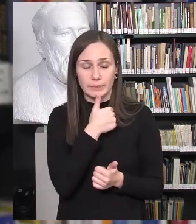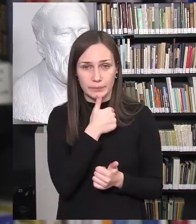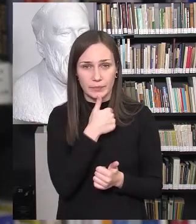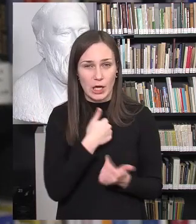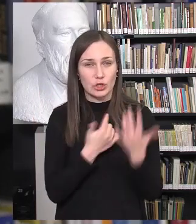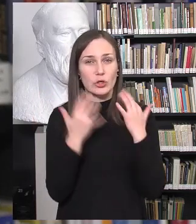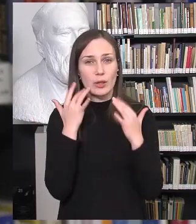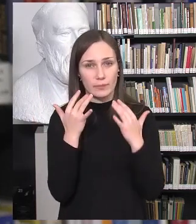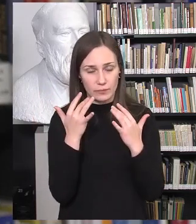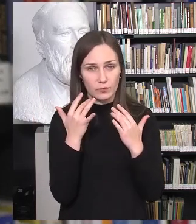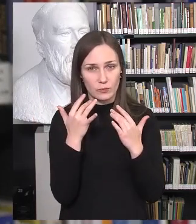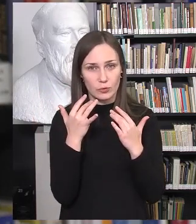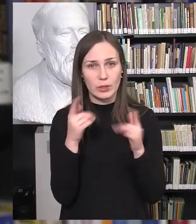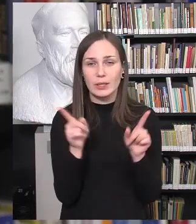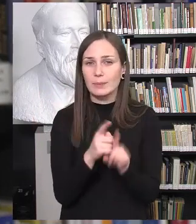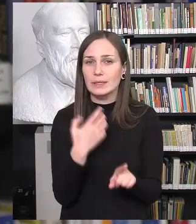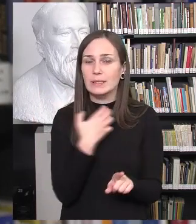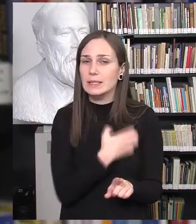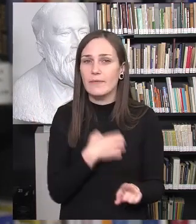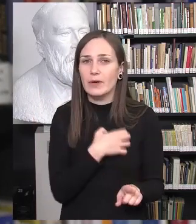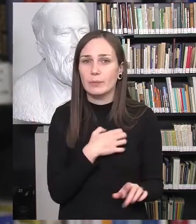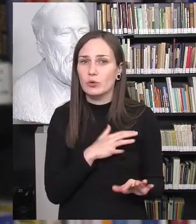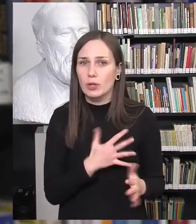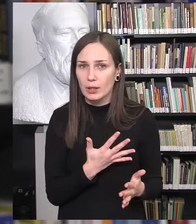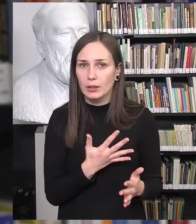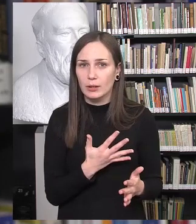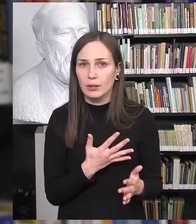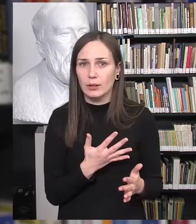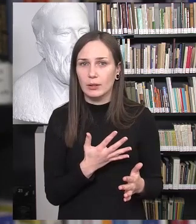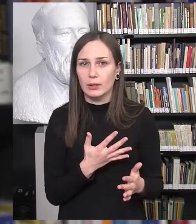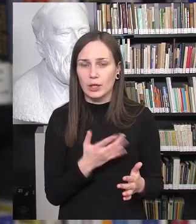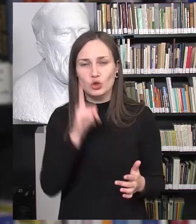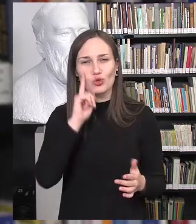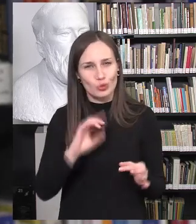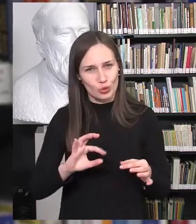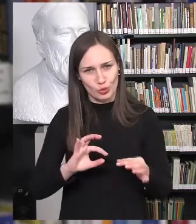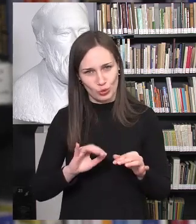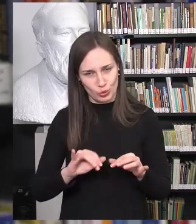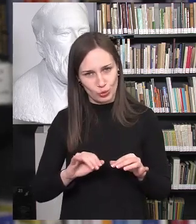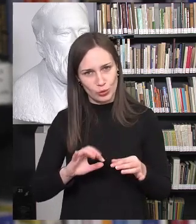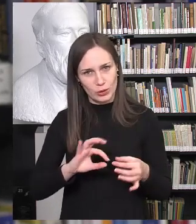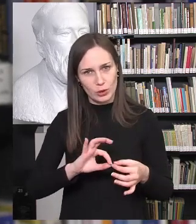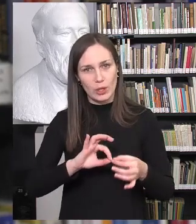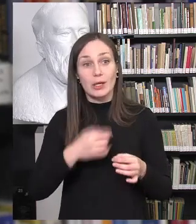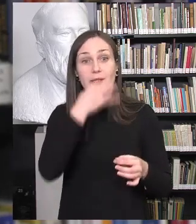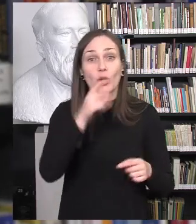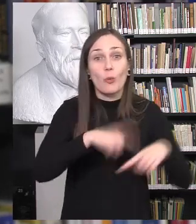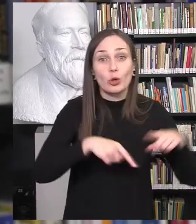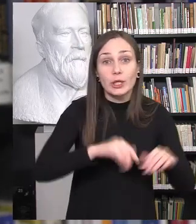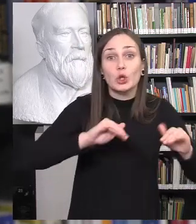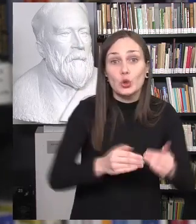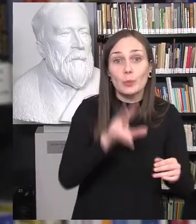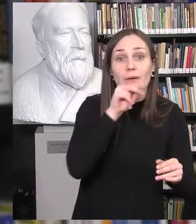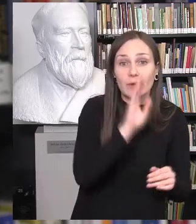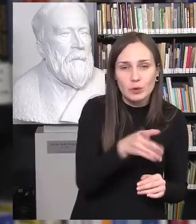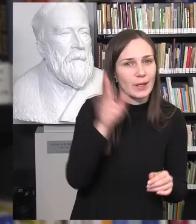manau, kad dar vienas svarbus žingsnis yra, vis tik leisiu savo pasiplėtoti, nes, kaip jums sako, politikai. Kalbėsiu labai trumpai, bet visada labai